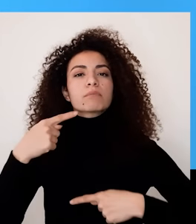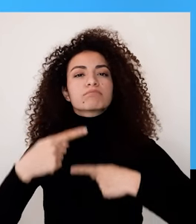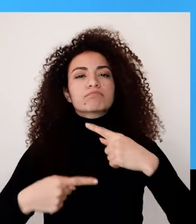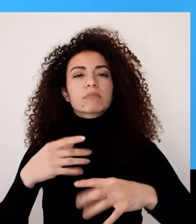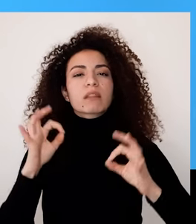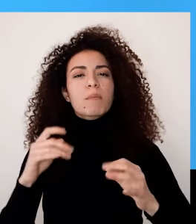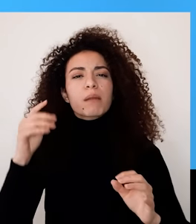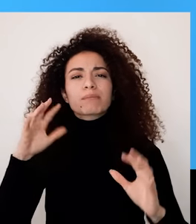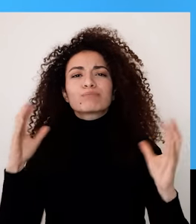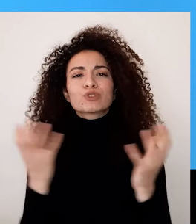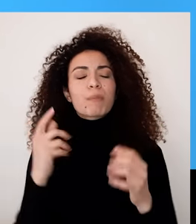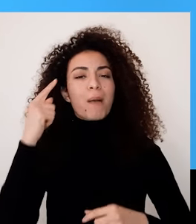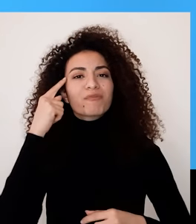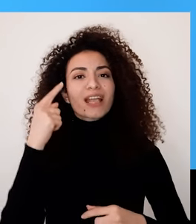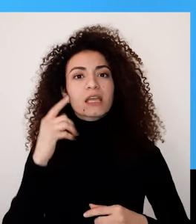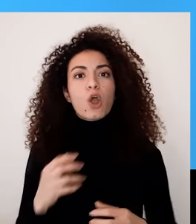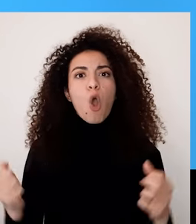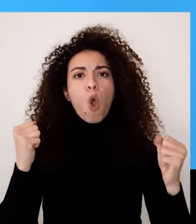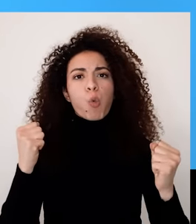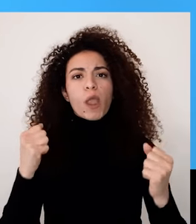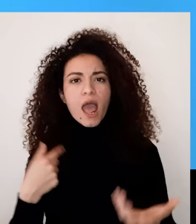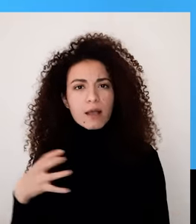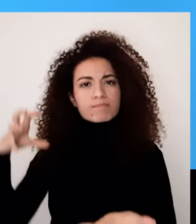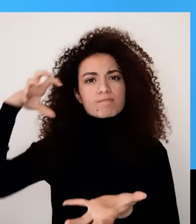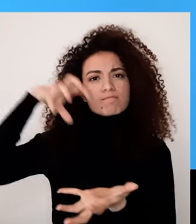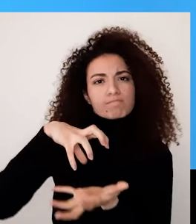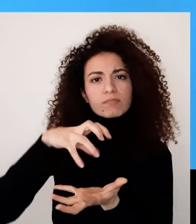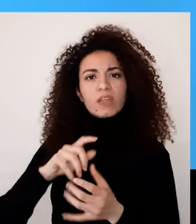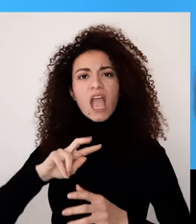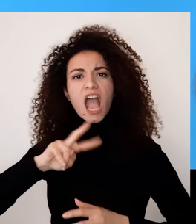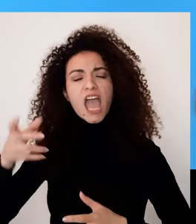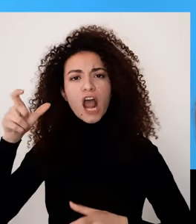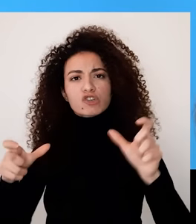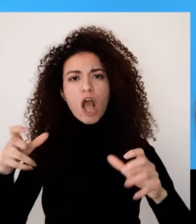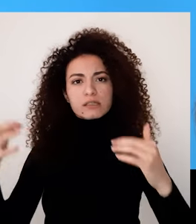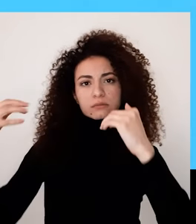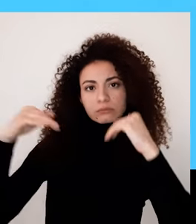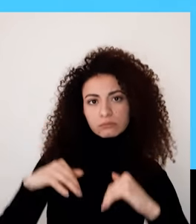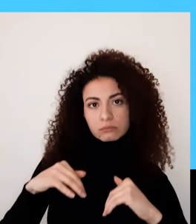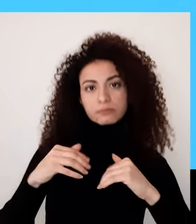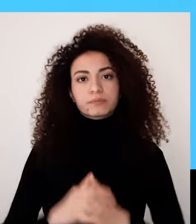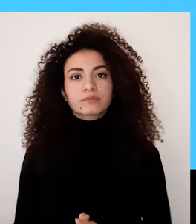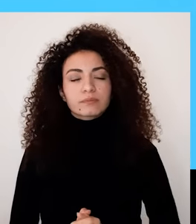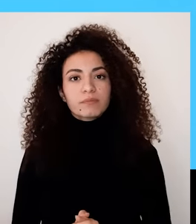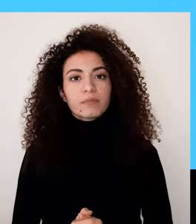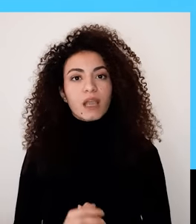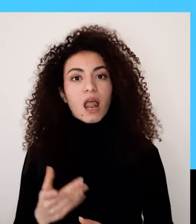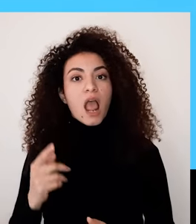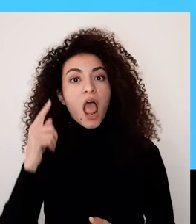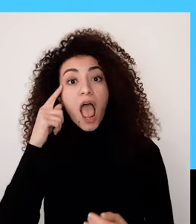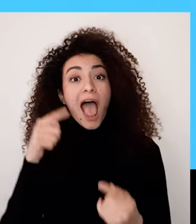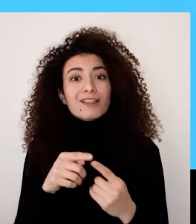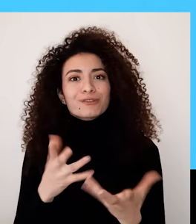فسهل لأن مفهوم التقليد للقوة بترفع مع فكرة القدرة على جعل الآخرين خاضعين من خلال هذه المقاربة